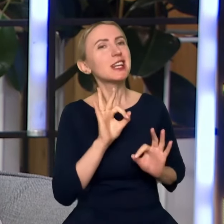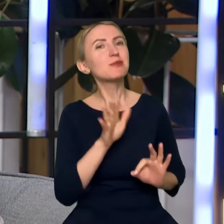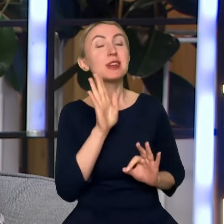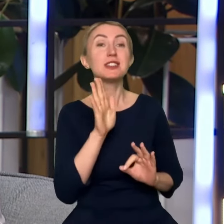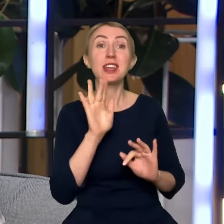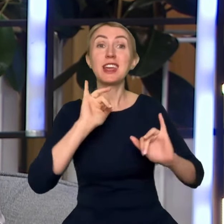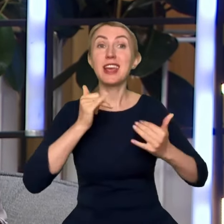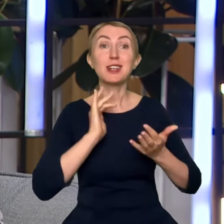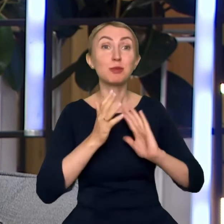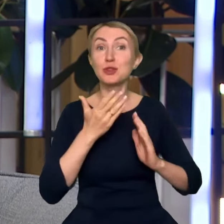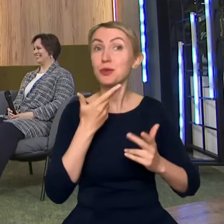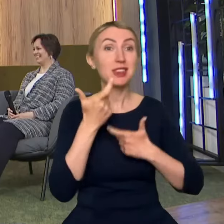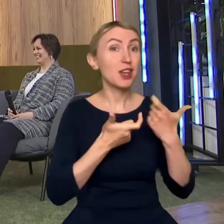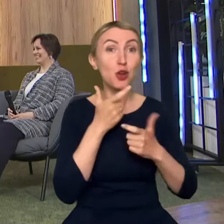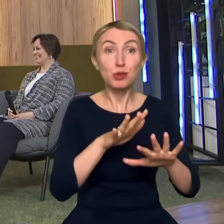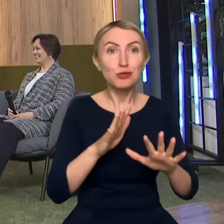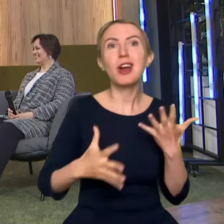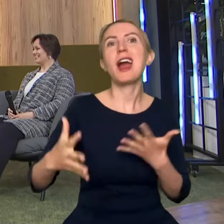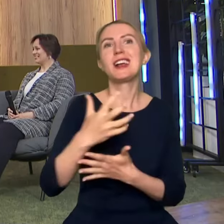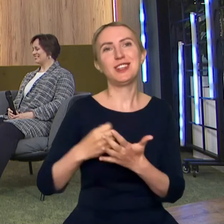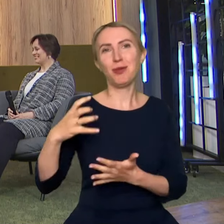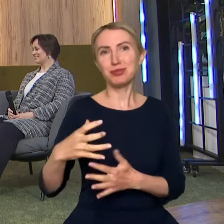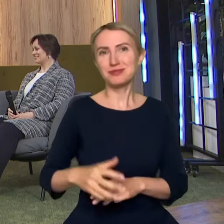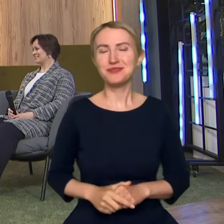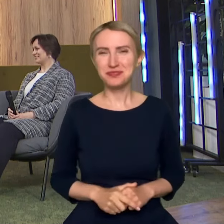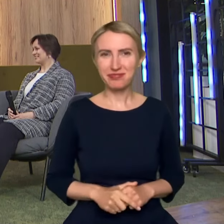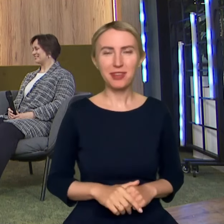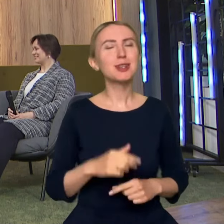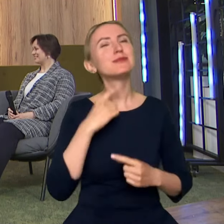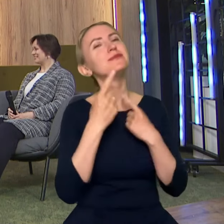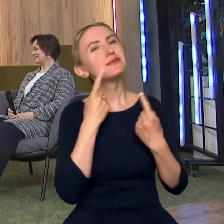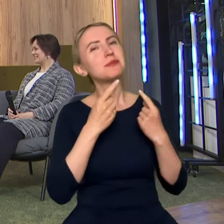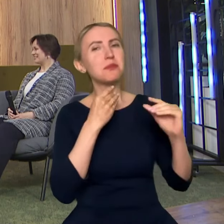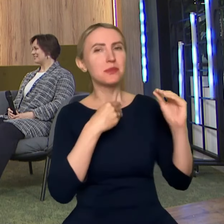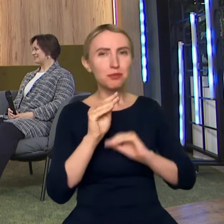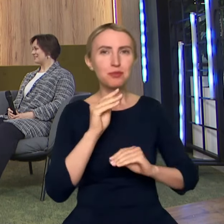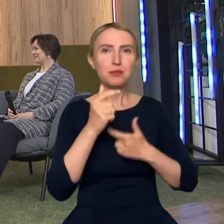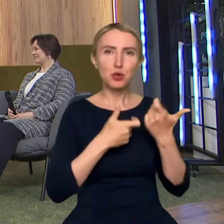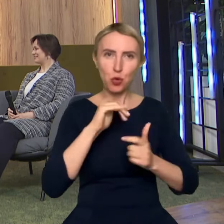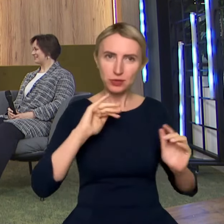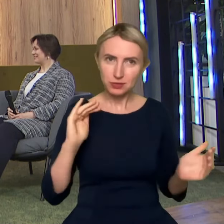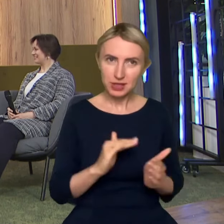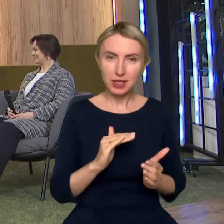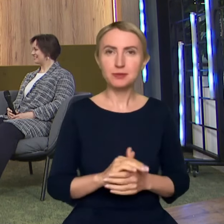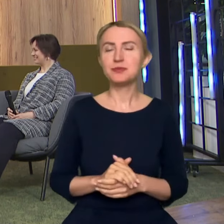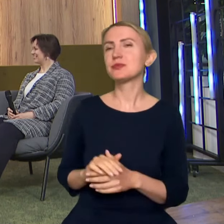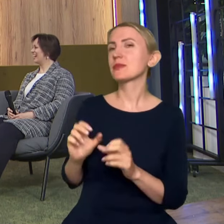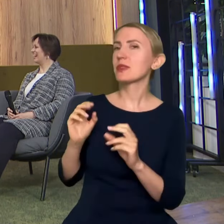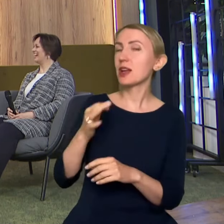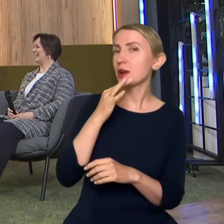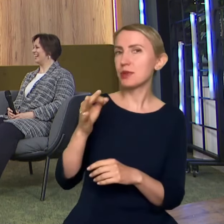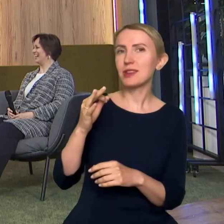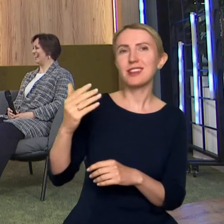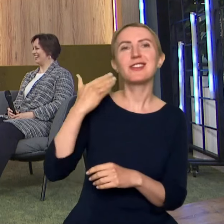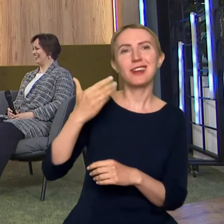żeby się nie narobić, a zarobić. Żeby myśleć więcej, robić mniej. Jasne, pytanie do akademika, to jest bardzo